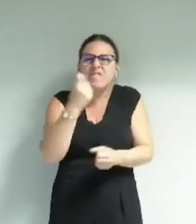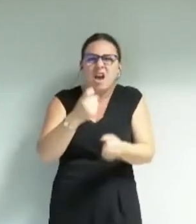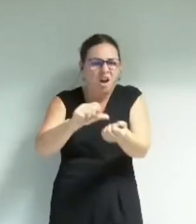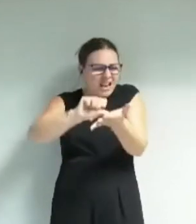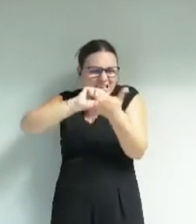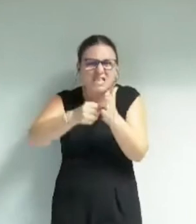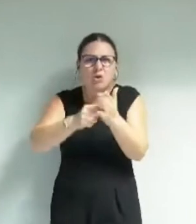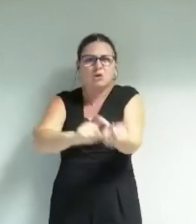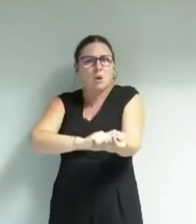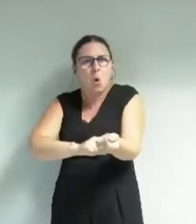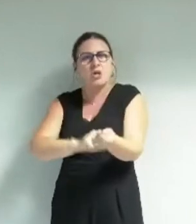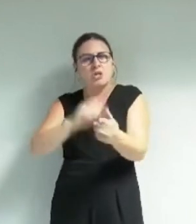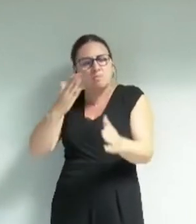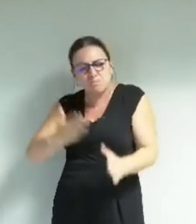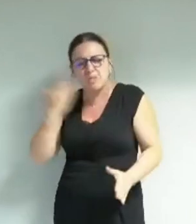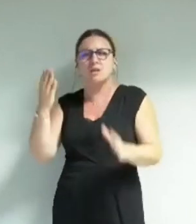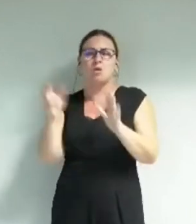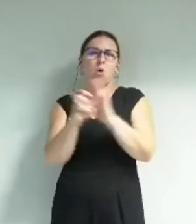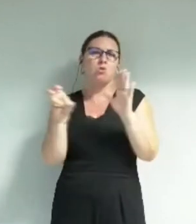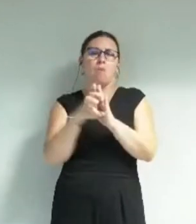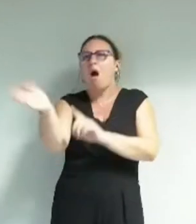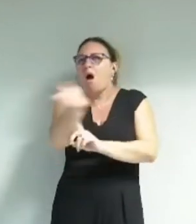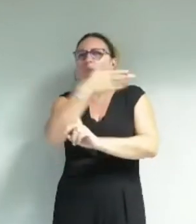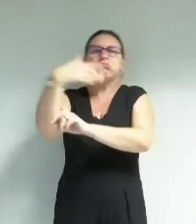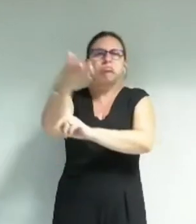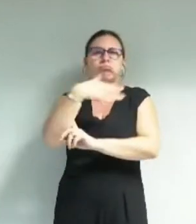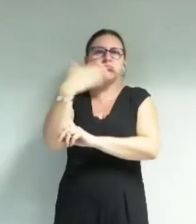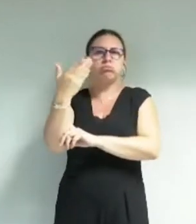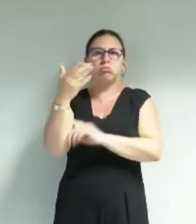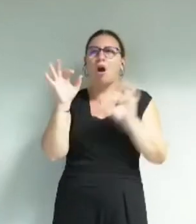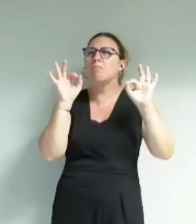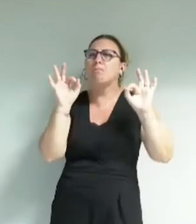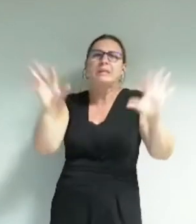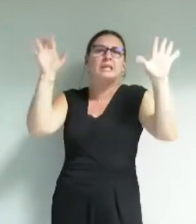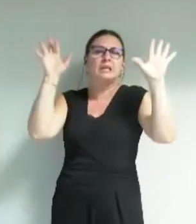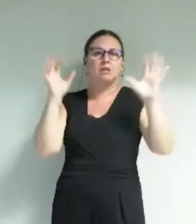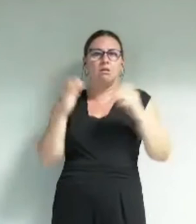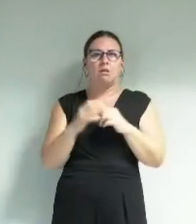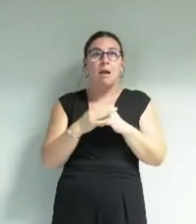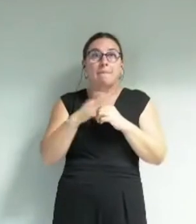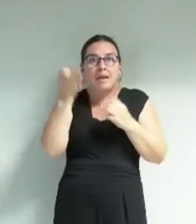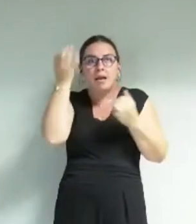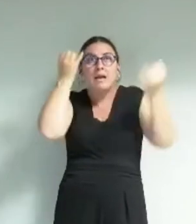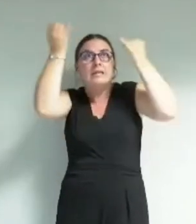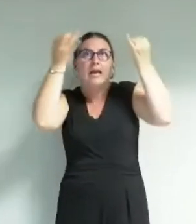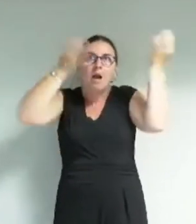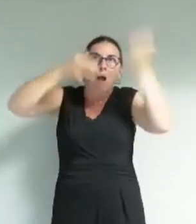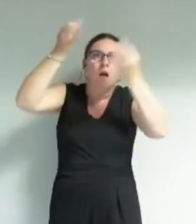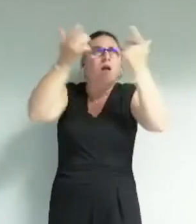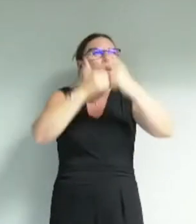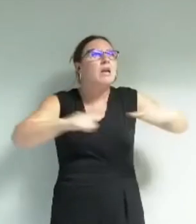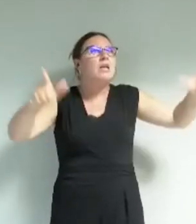est une merveille est un bijou mais c'est un terreau de création dans la liberté